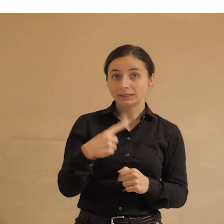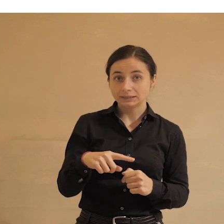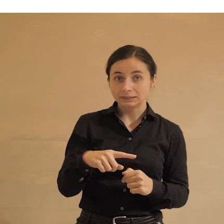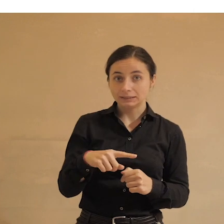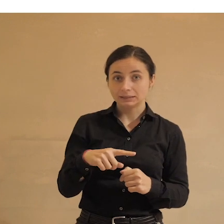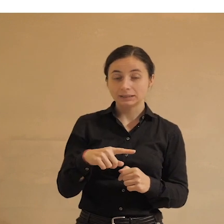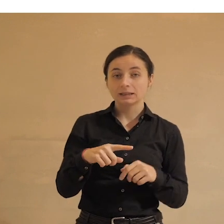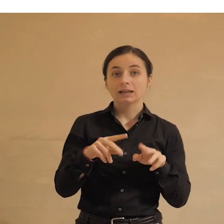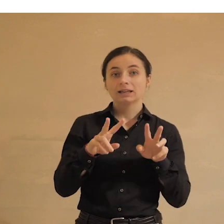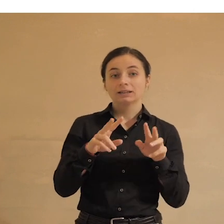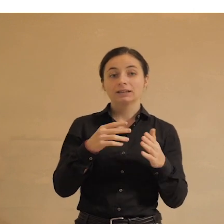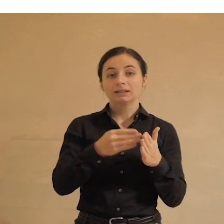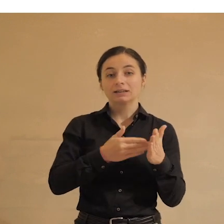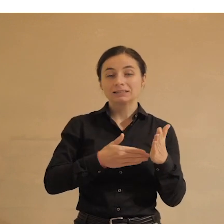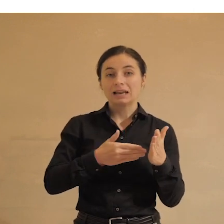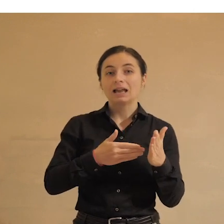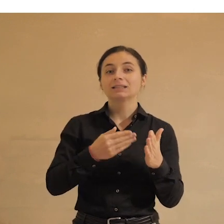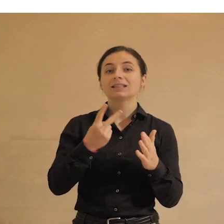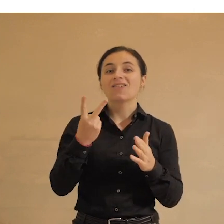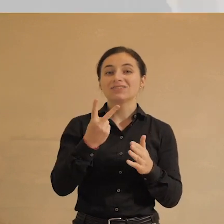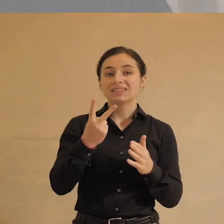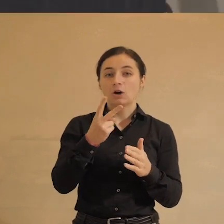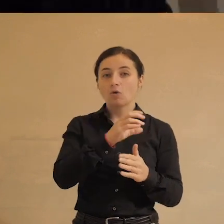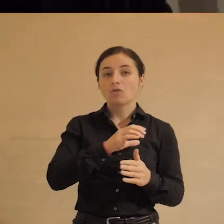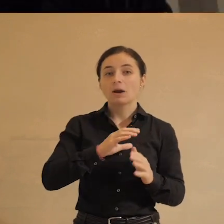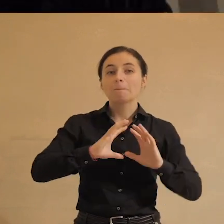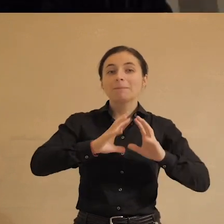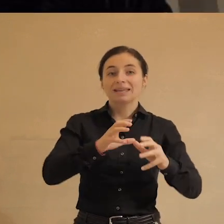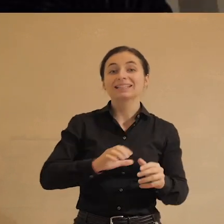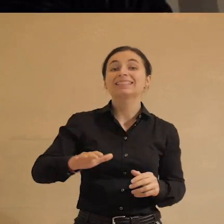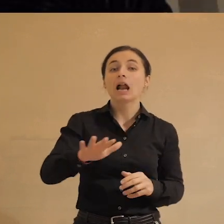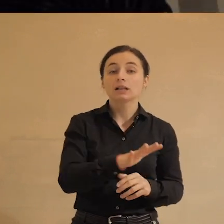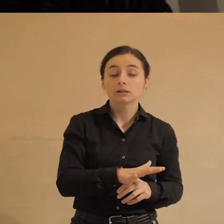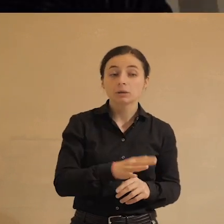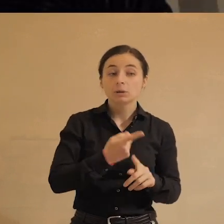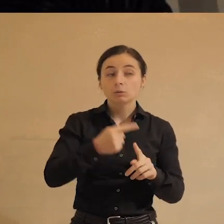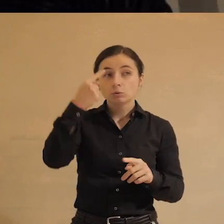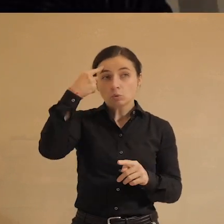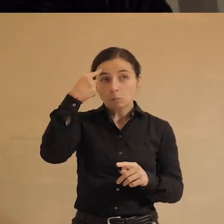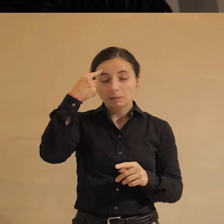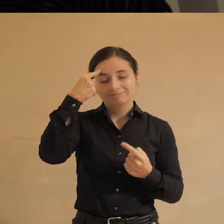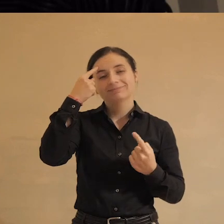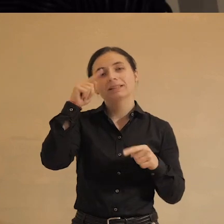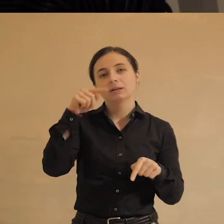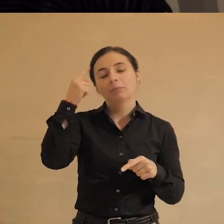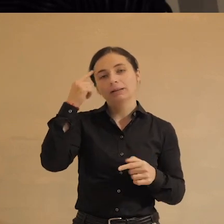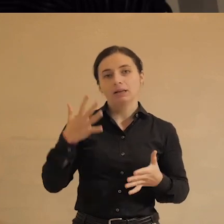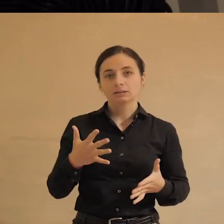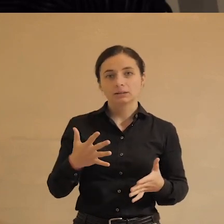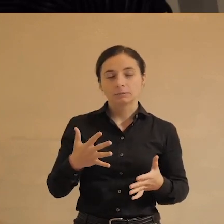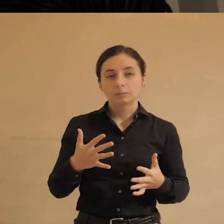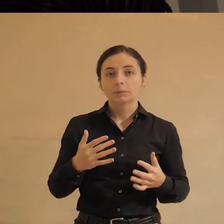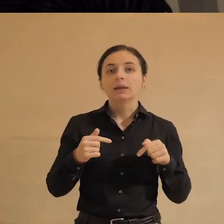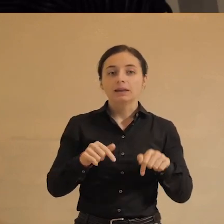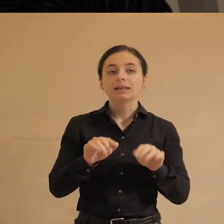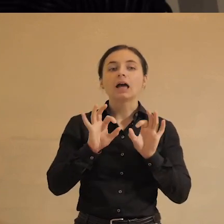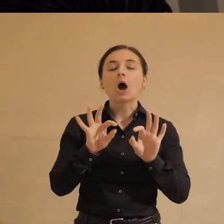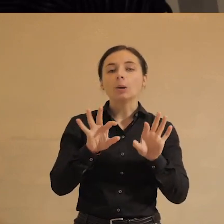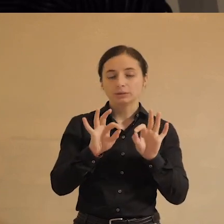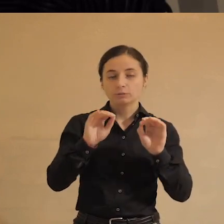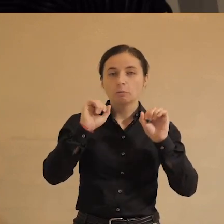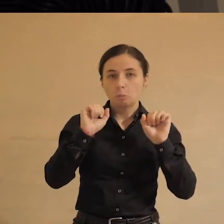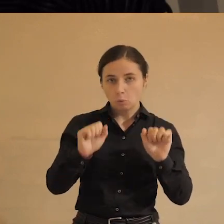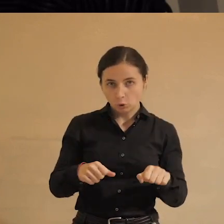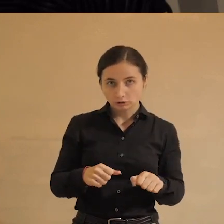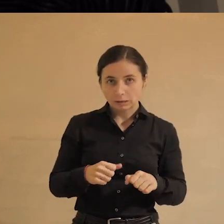странами второго мира веру в технический прогресс. Это, в общем, если мы вдумаемся, очень понятно, контр-интуитивно, но на самом деле объяснимо.